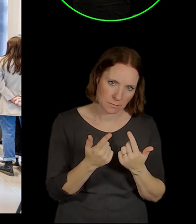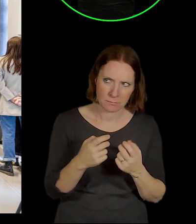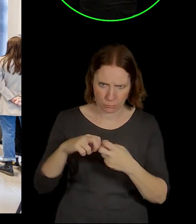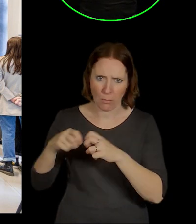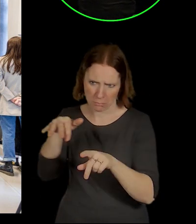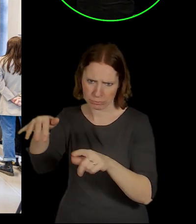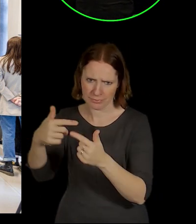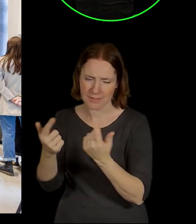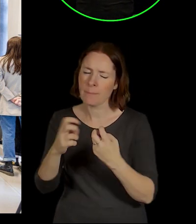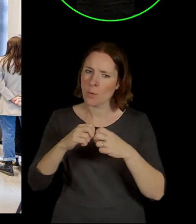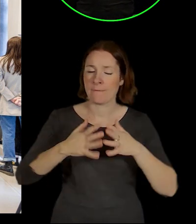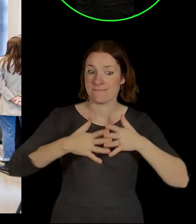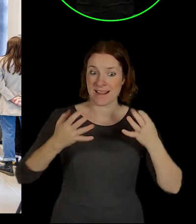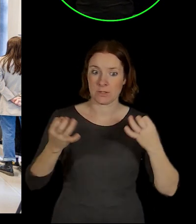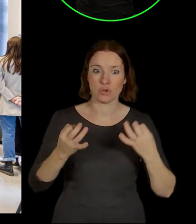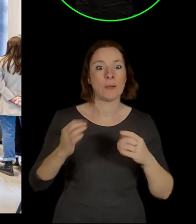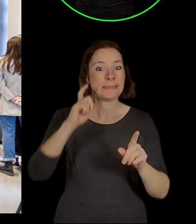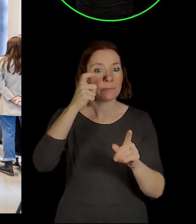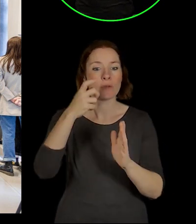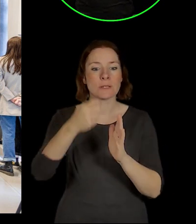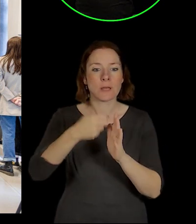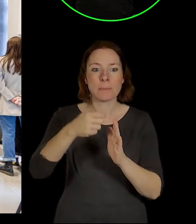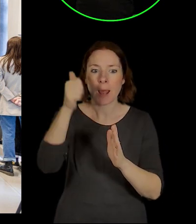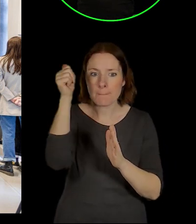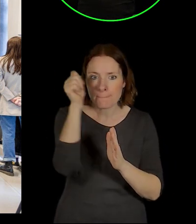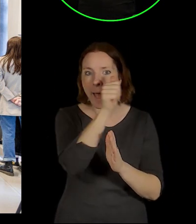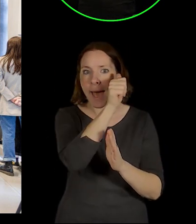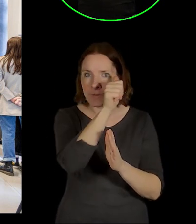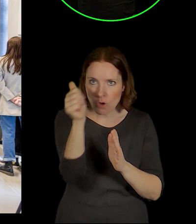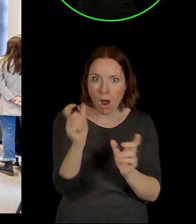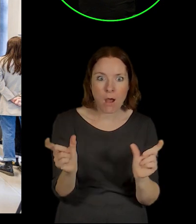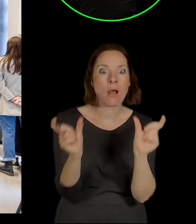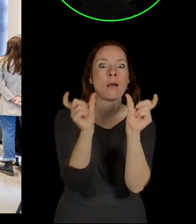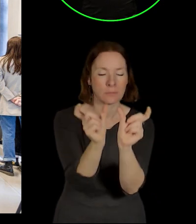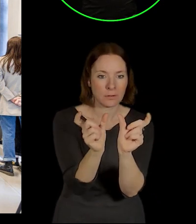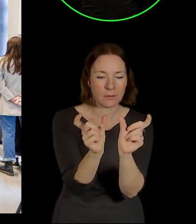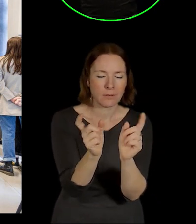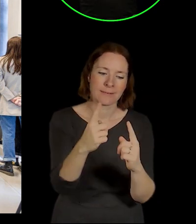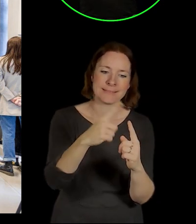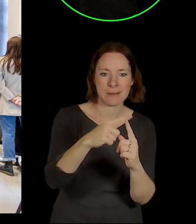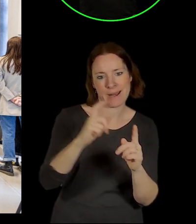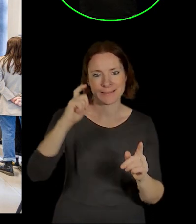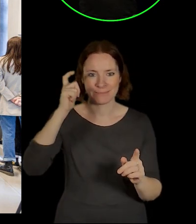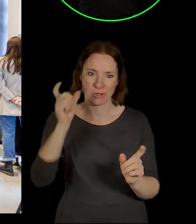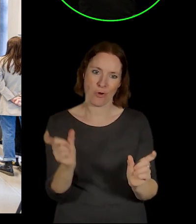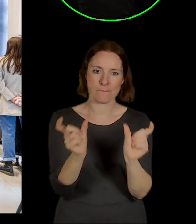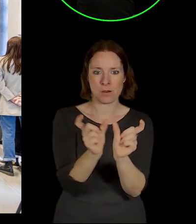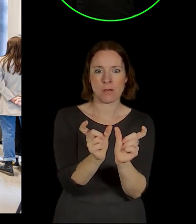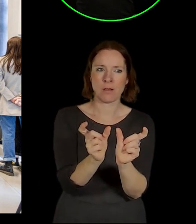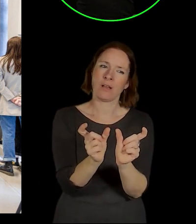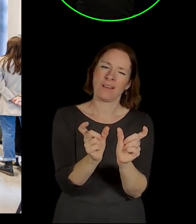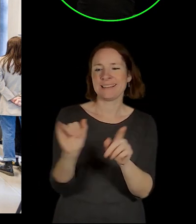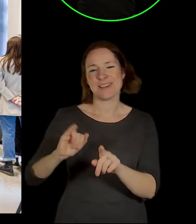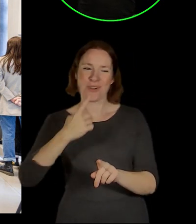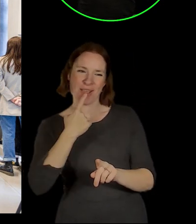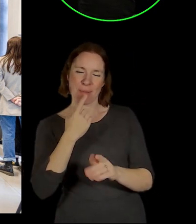je najít pro smíchovský terminál název. Smíchovský terminál nebo terminál smíchov vyhovuje jenom někomu.